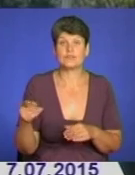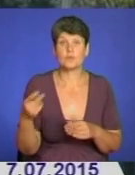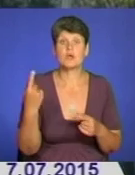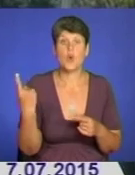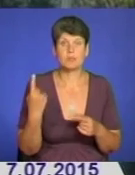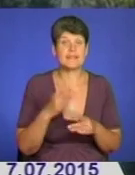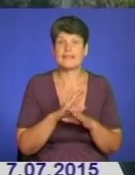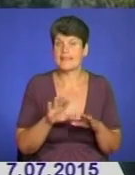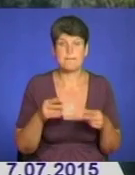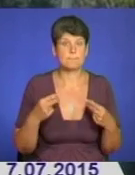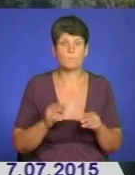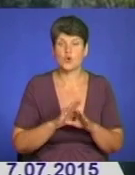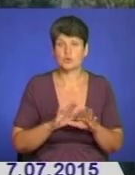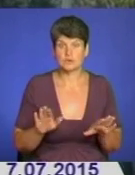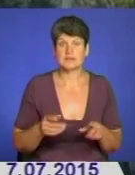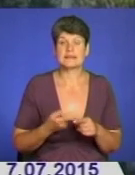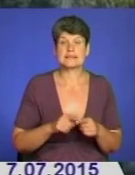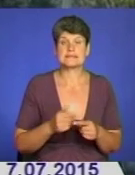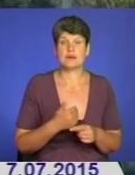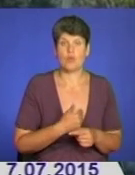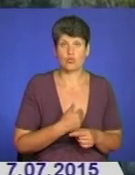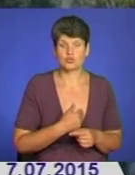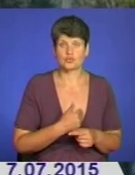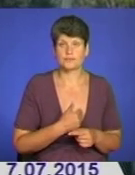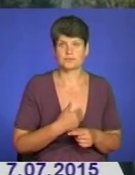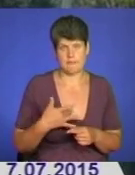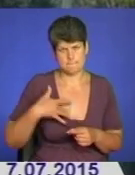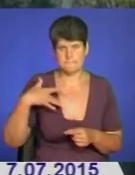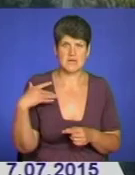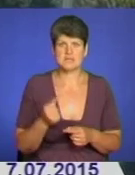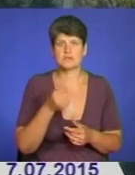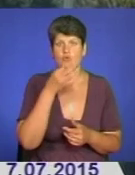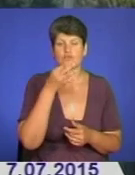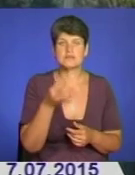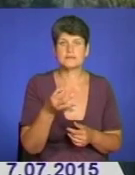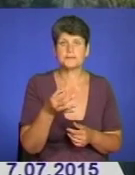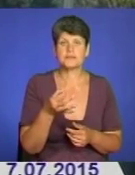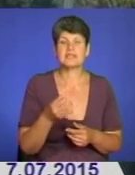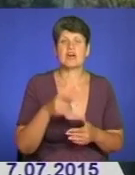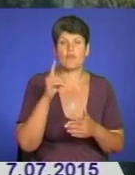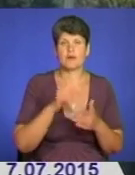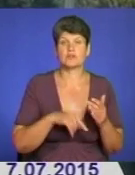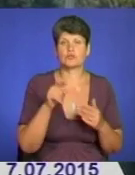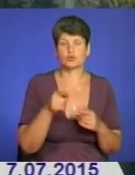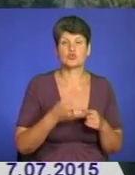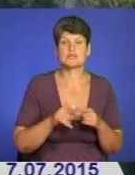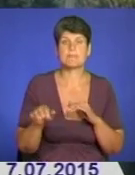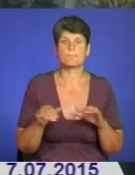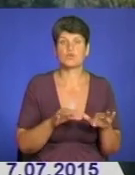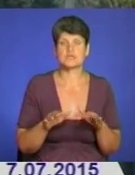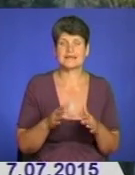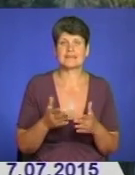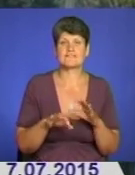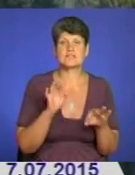продаються. І це я хочу принципово заявити. Я впевнений в тому, що цей процес, який